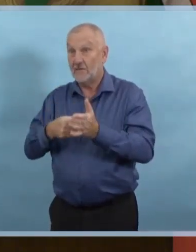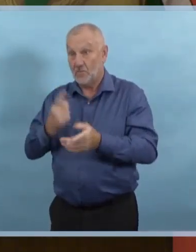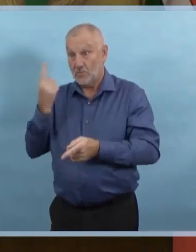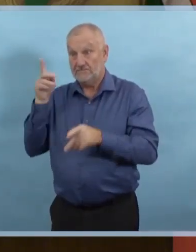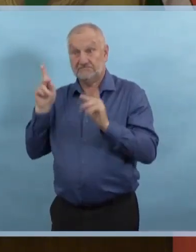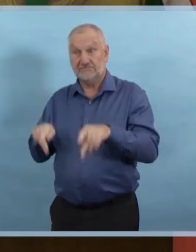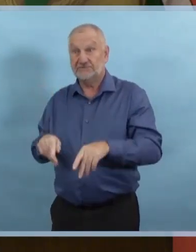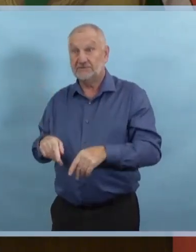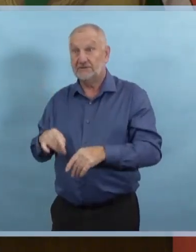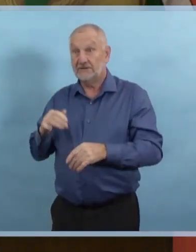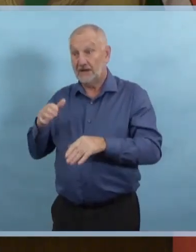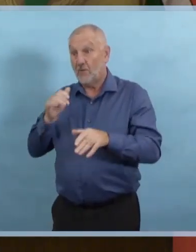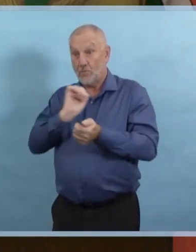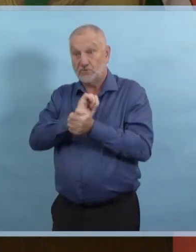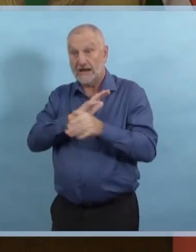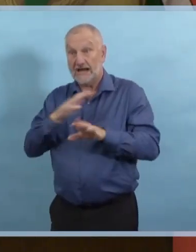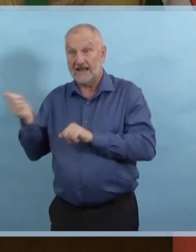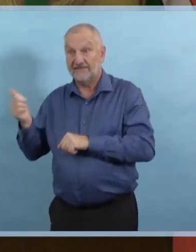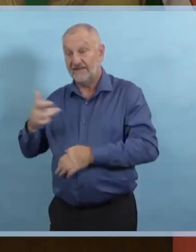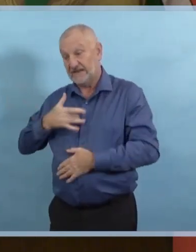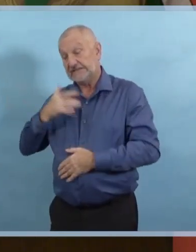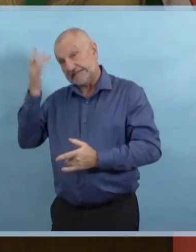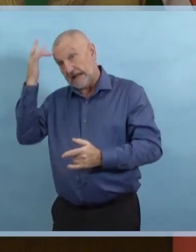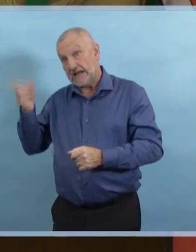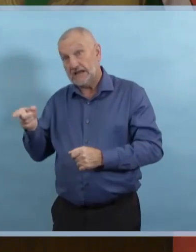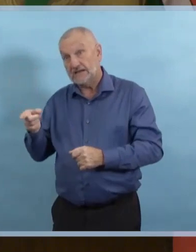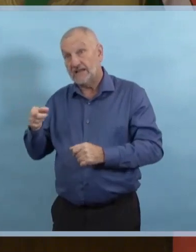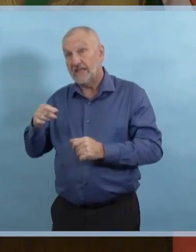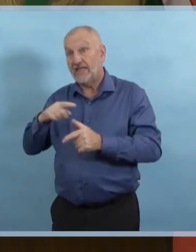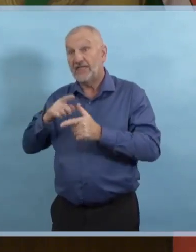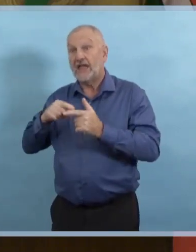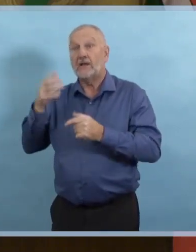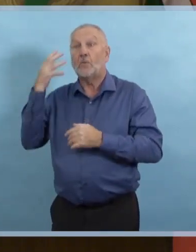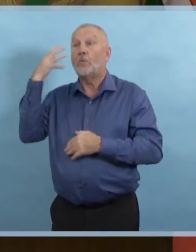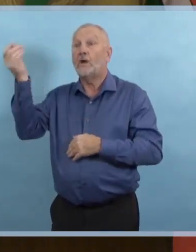beaucoup de personnes à de nombreux différents événements.